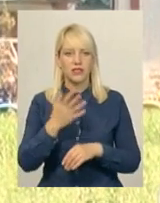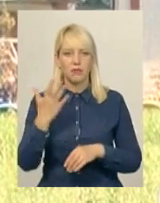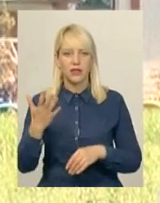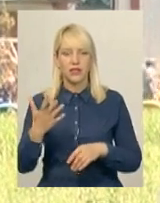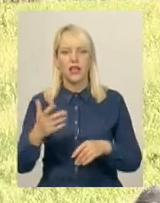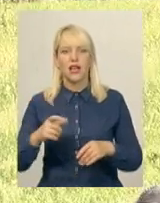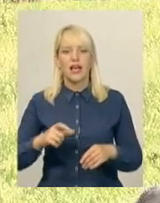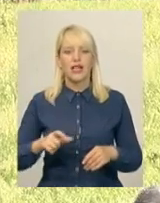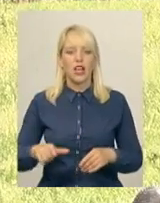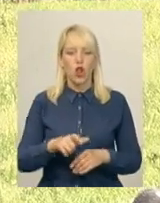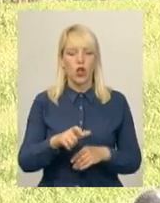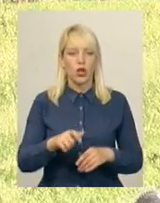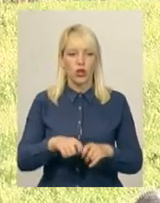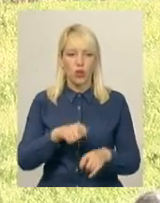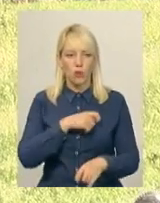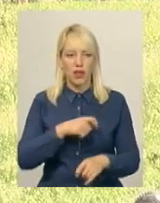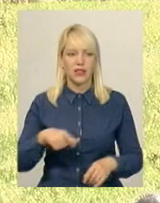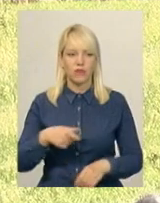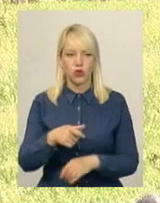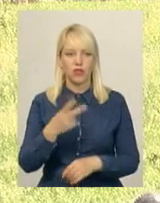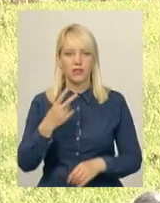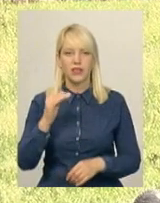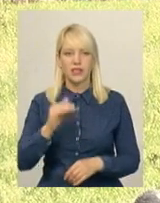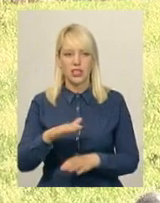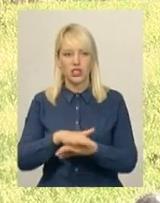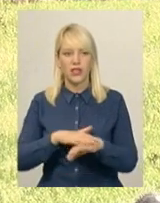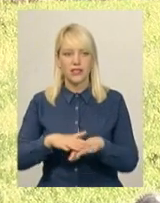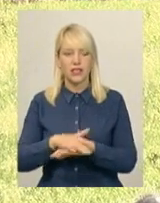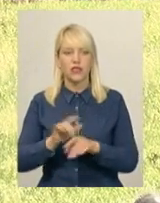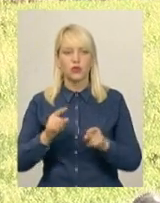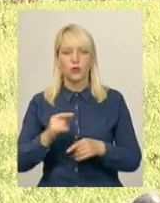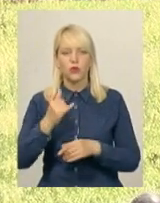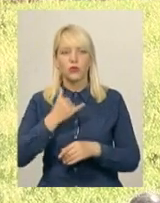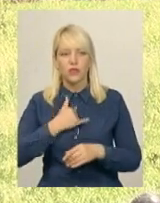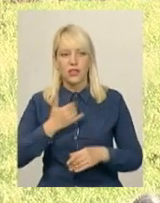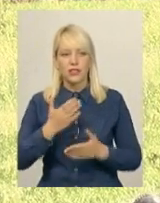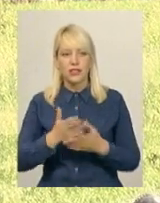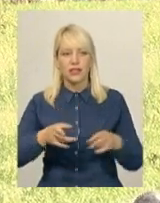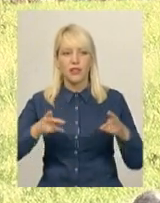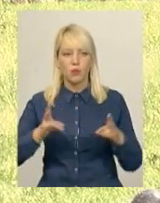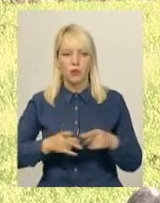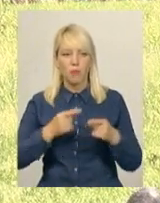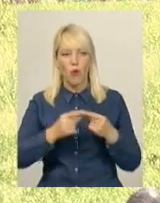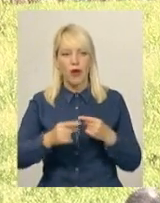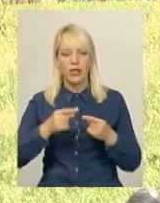доріг, більше двох тисяч населення, тому в нас ще є необхідність по інших